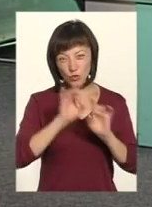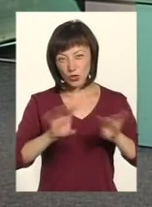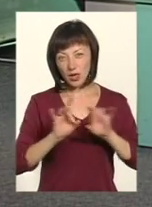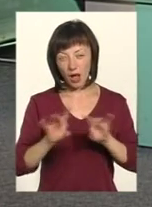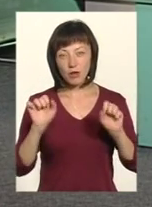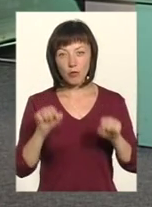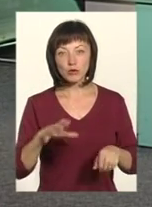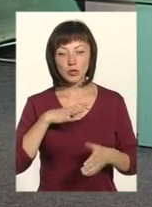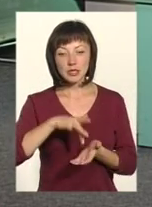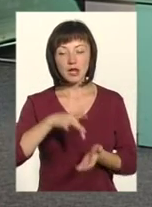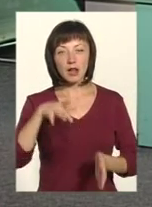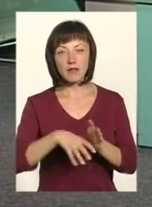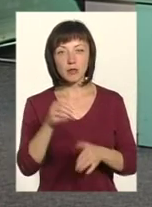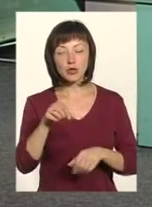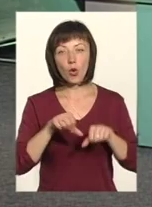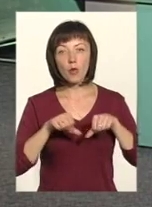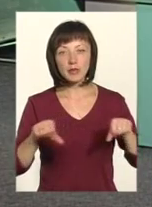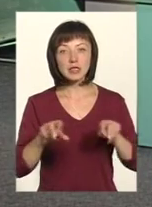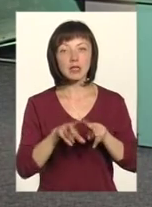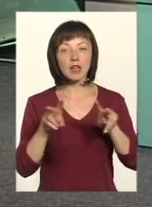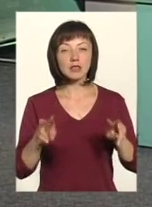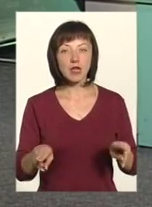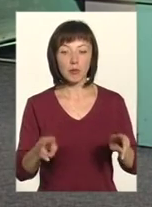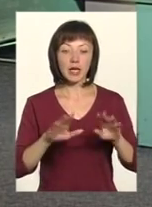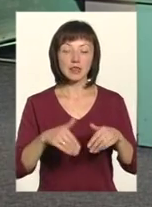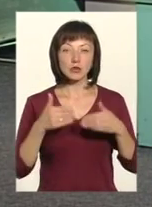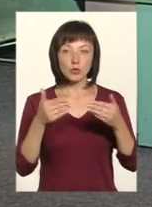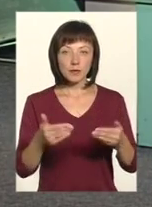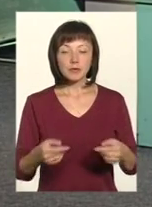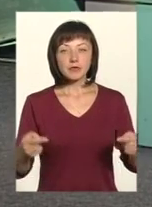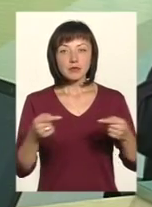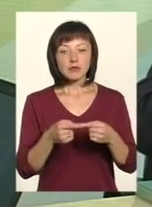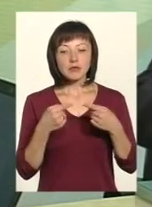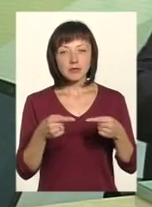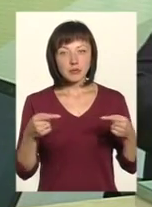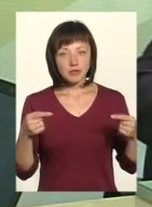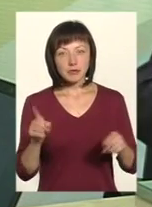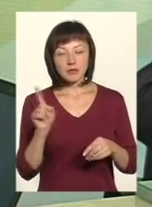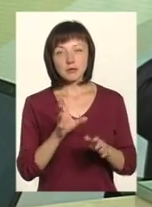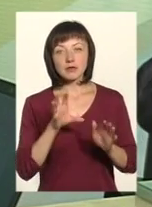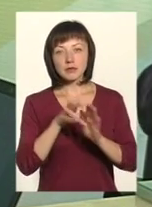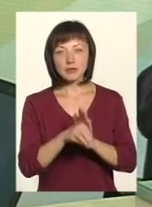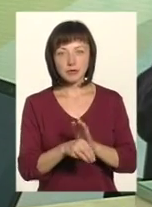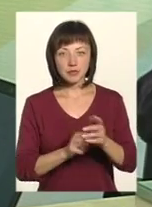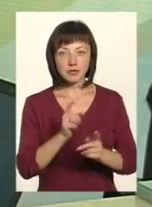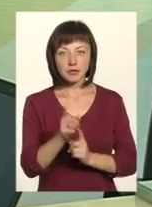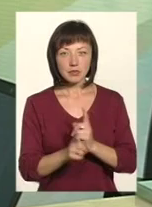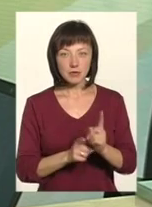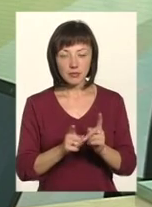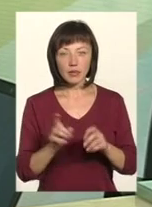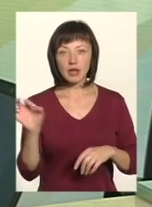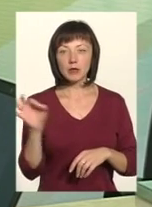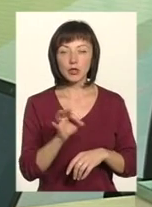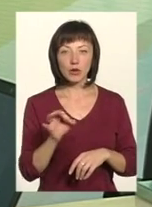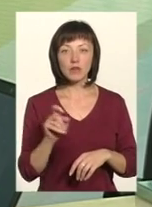можна було б Центральній виборчій комісії так само ініціювати певні речі для того, щоб нести відповідні зміни терміново, для того,